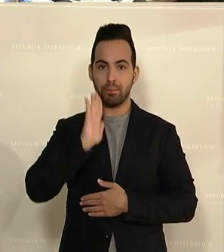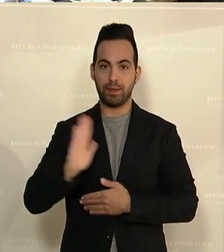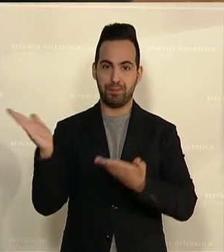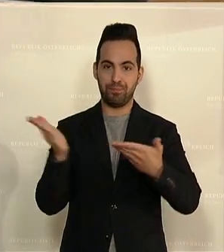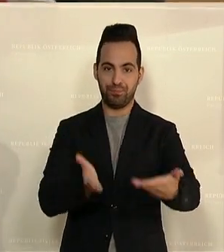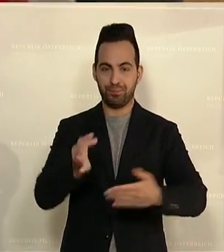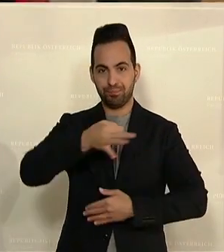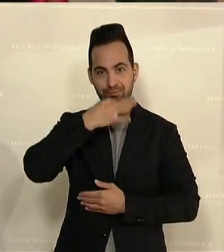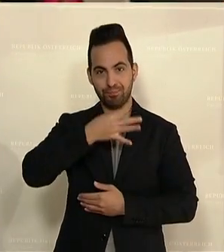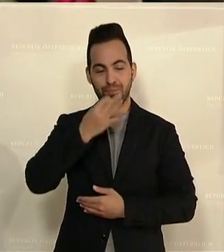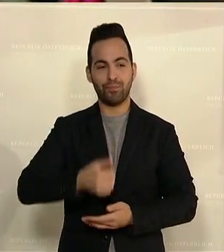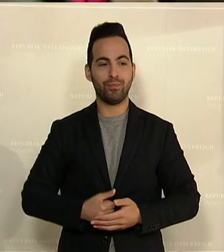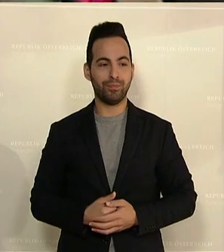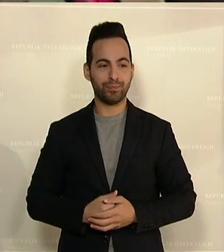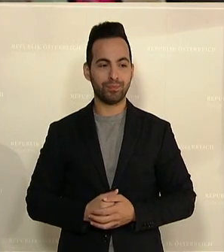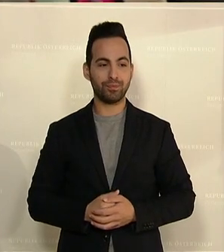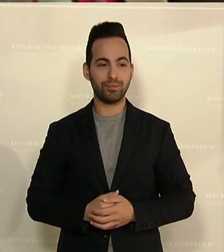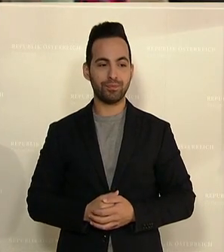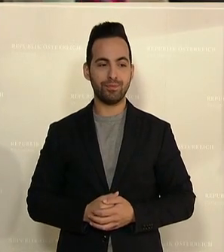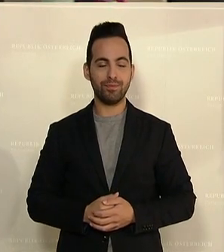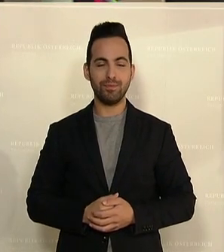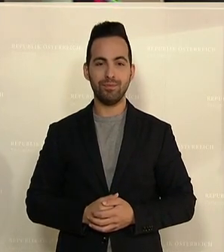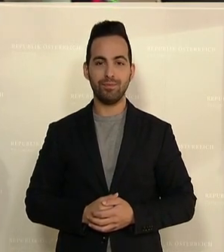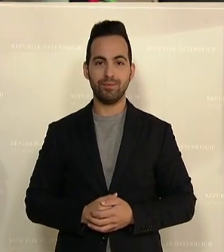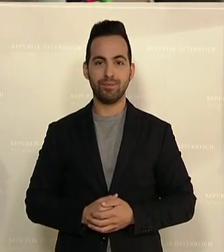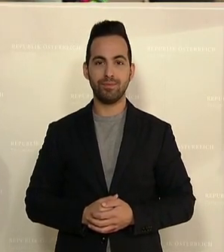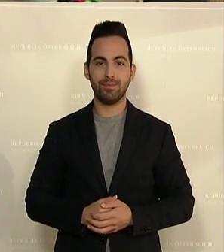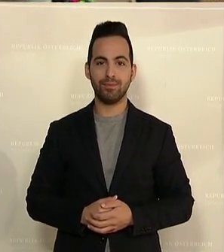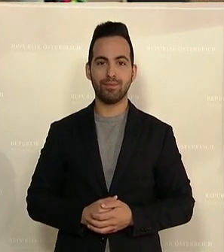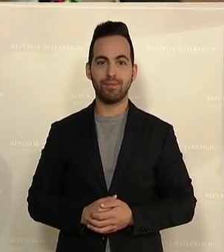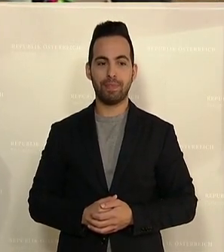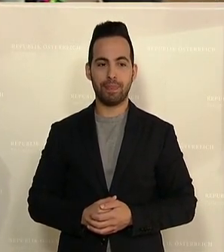Johannes Rauch vertritt die abwesende Energieministerin Gewessler.